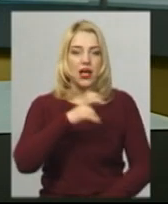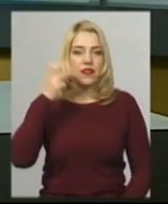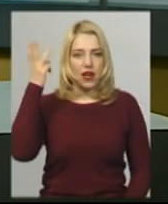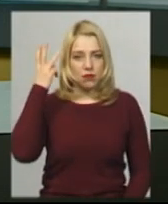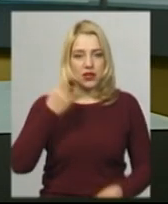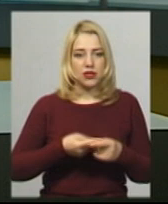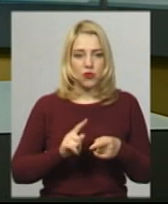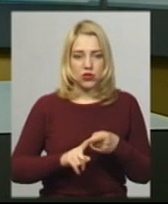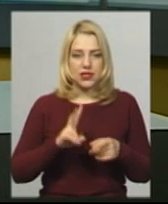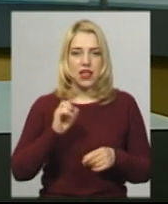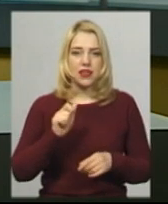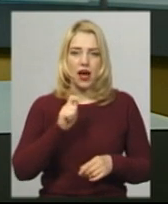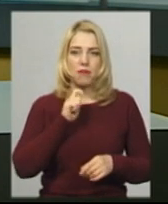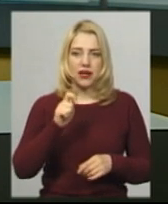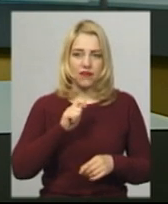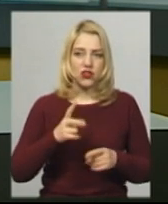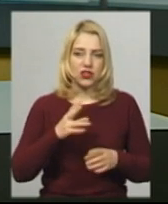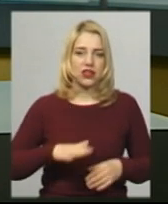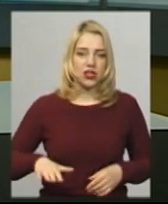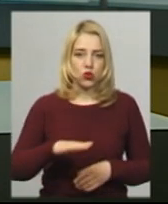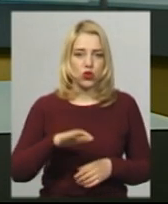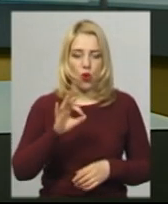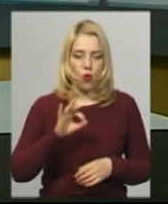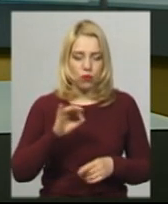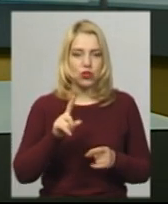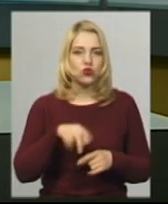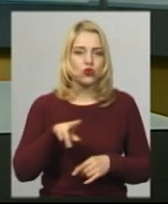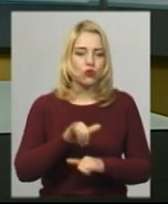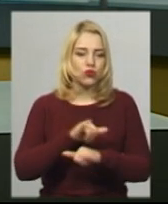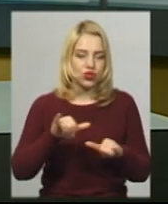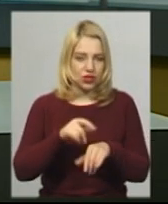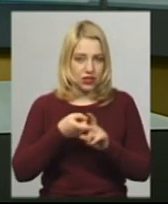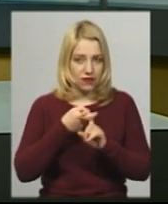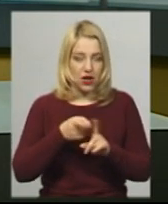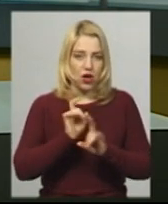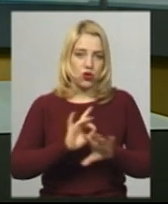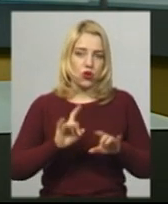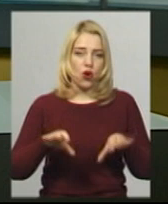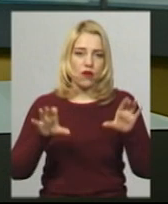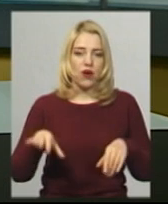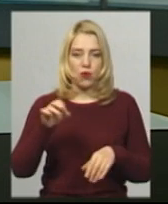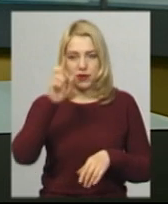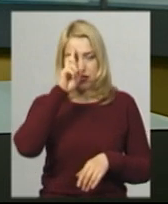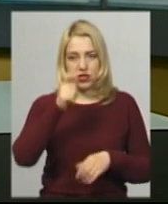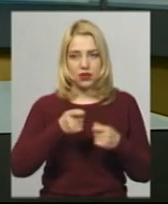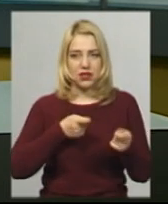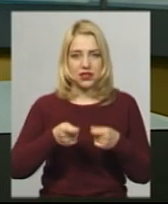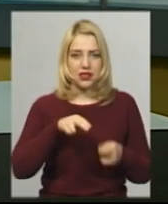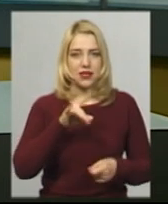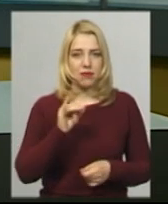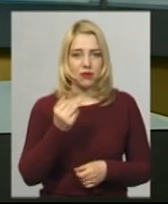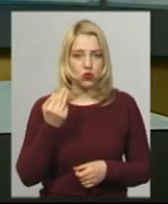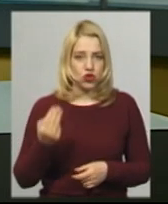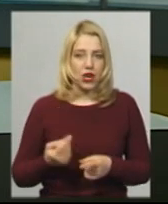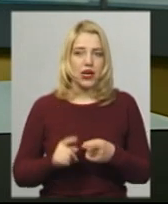розповсюдження COVID-19 на території області, сказав перший заступник голови облдержадміністрації Роман Примуш. Загалом